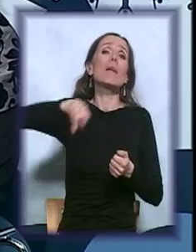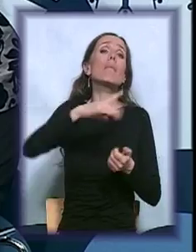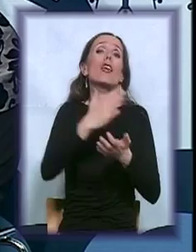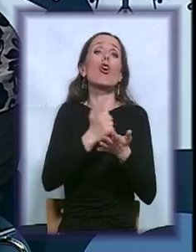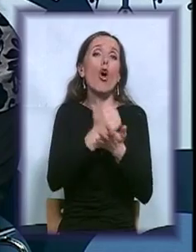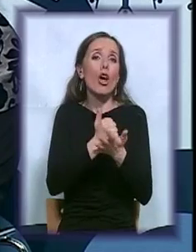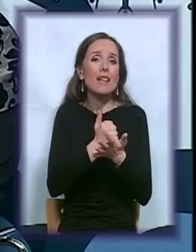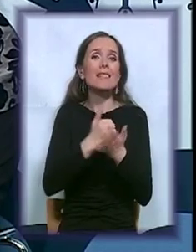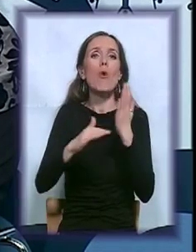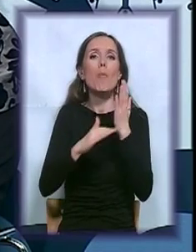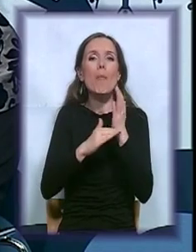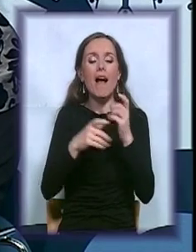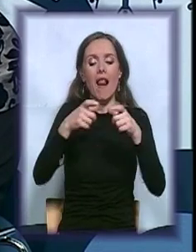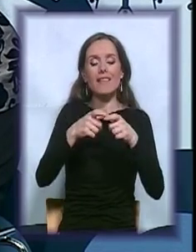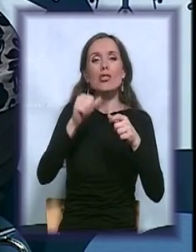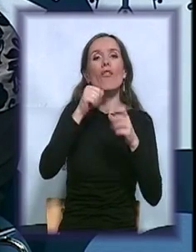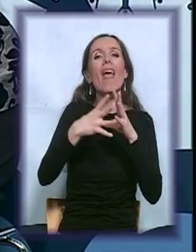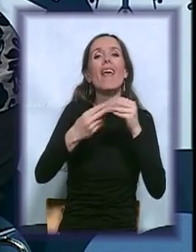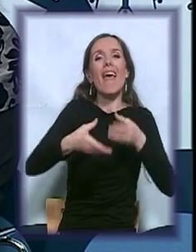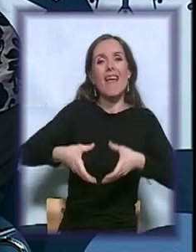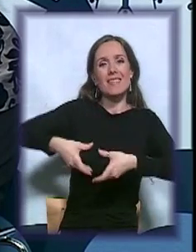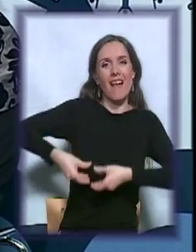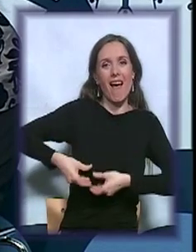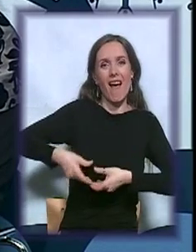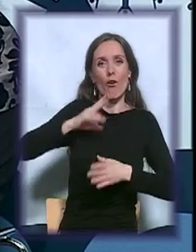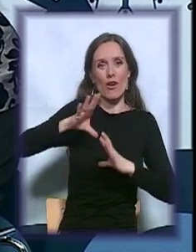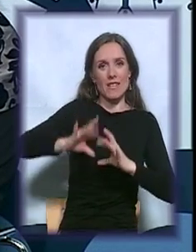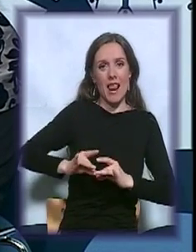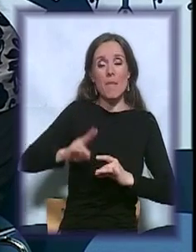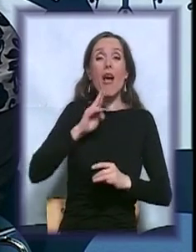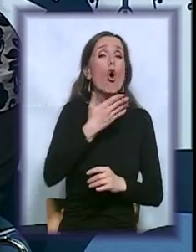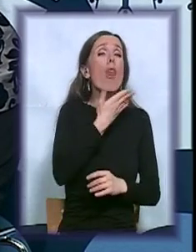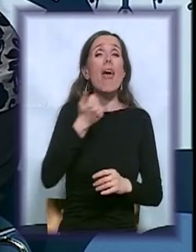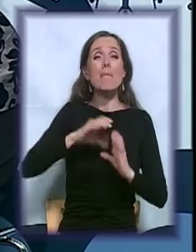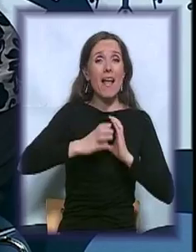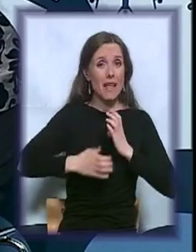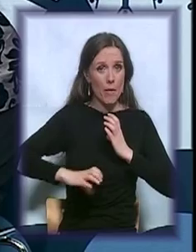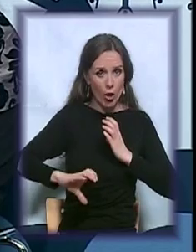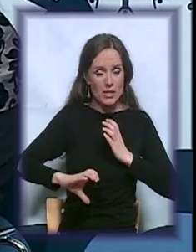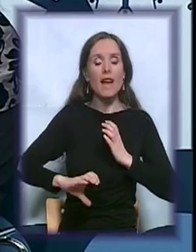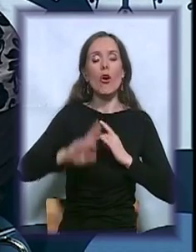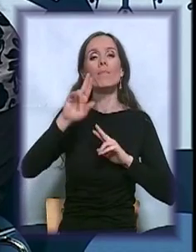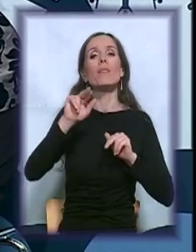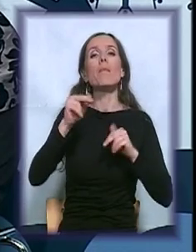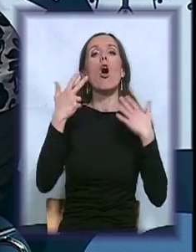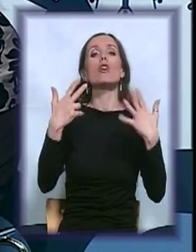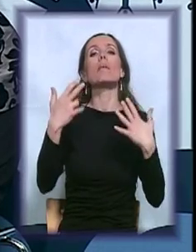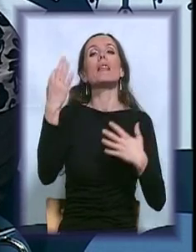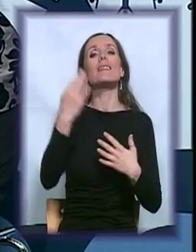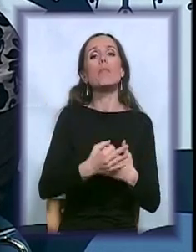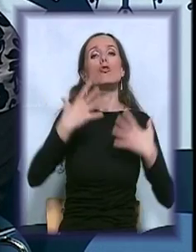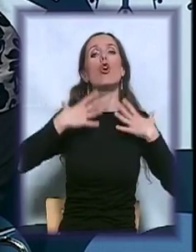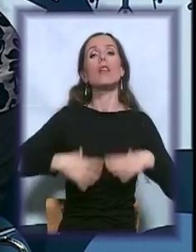To su diskovi i kese koje se lepe. I mi, ko nema debelo crevo, ima 80% telesnog